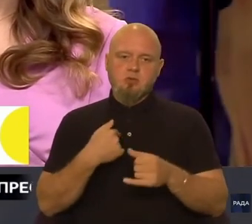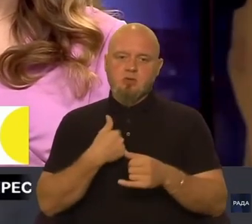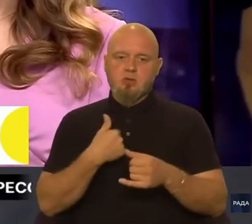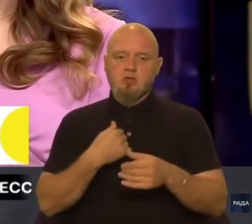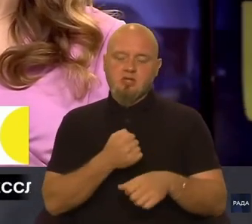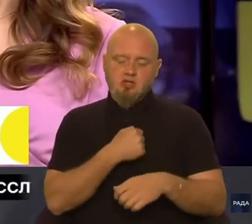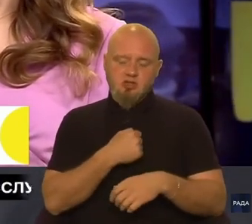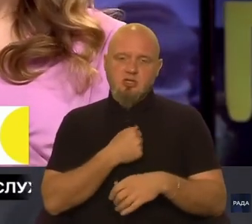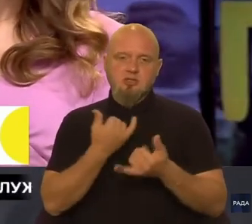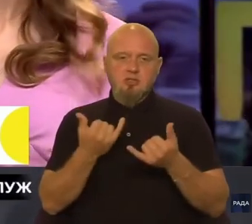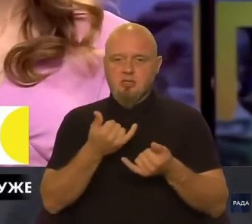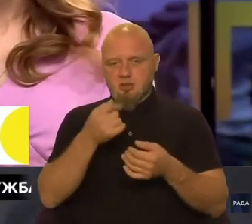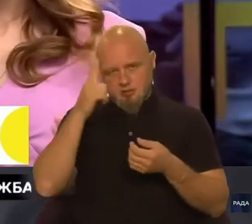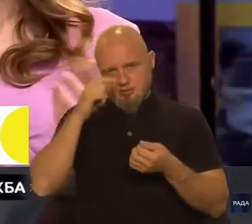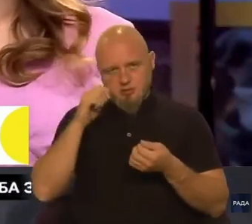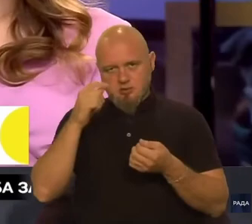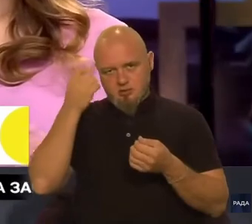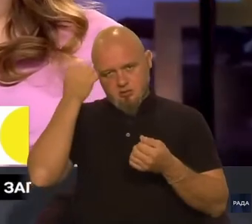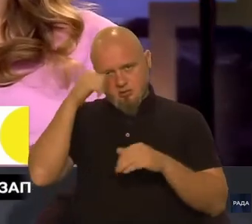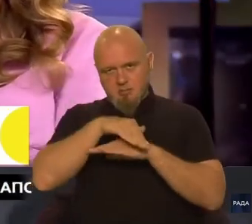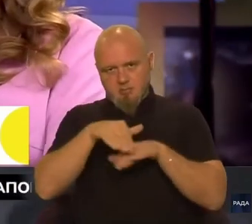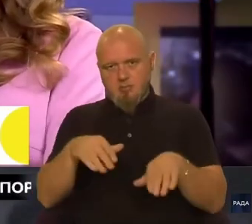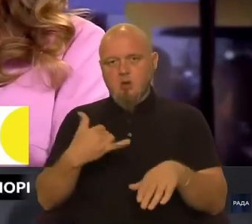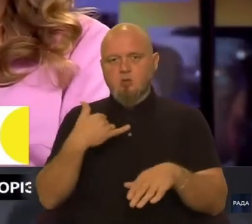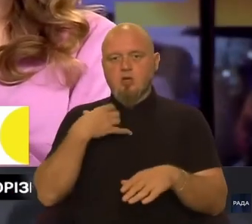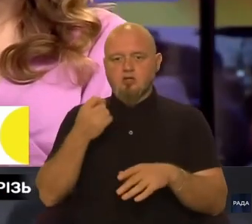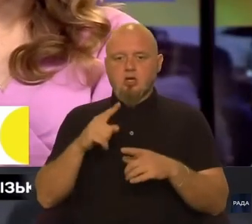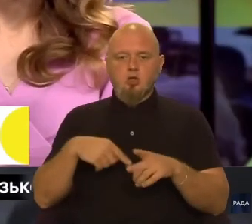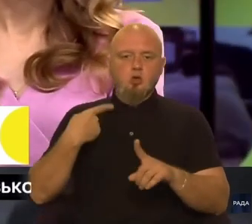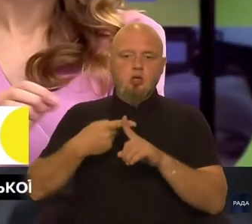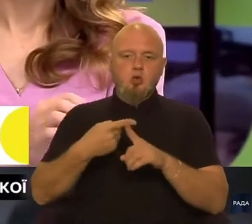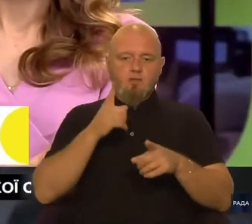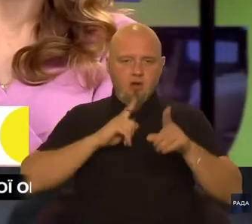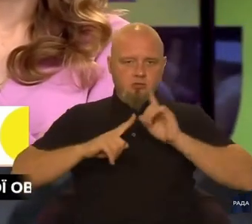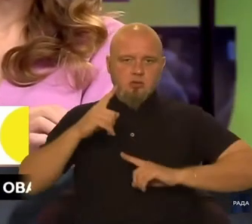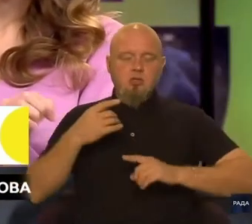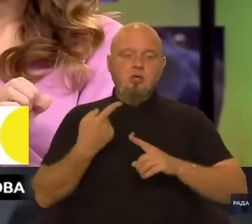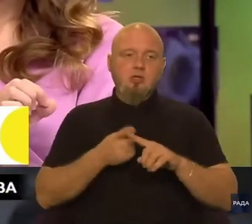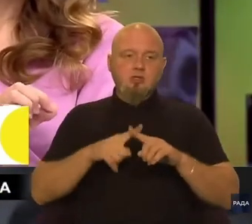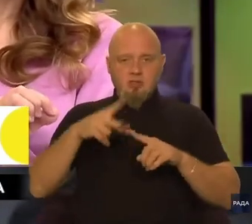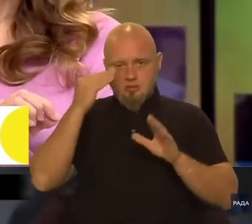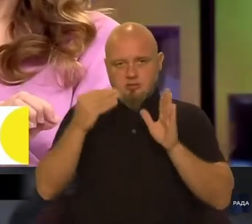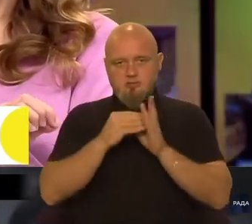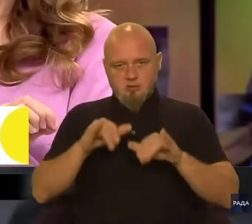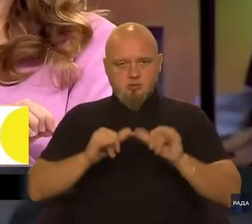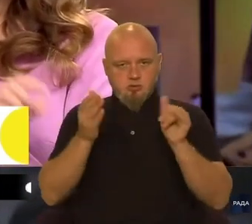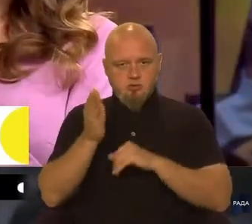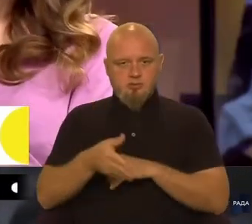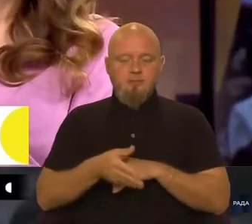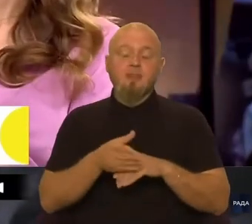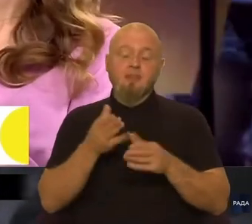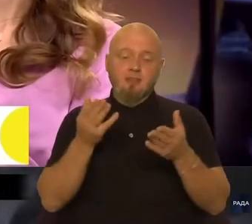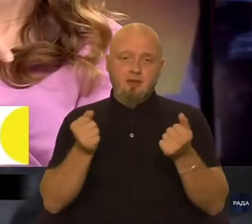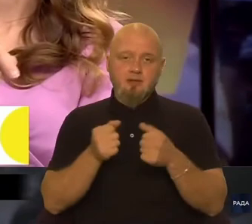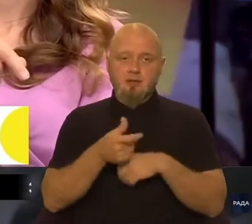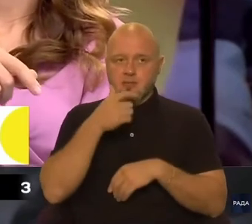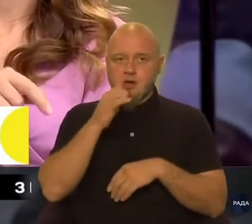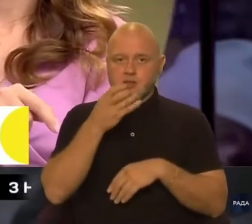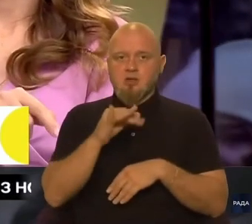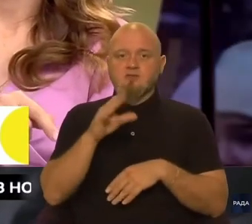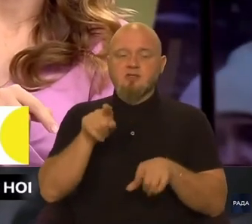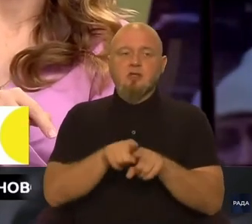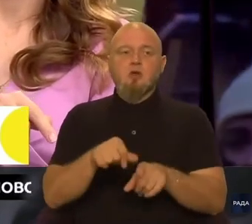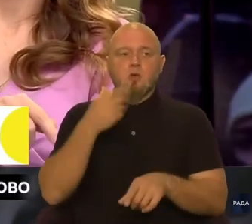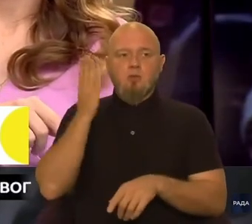на жаль, зараз не пам'ятаю. в ще додаткова сесія, тому, в принципі, ця цифра зростає. Пане Андрію, все-таки, коли